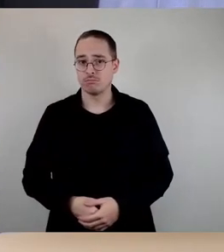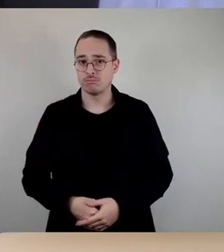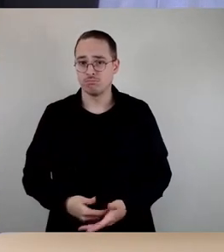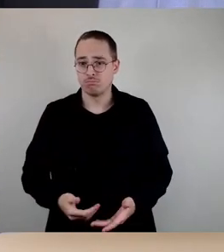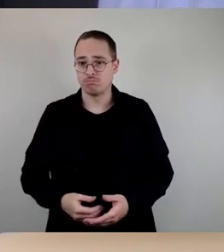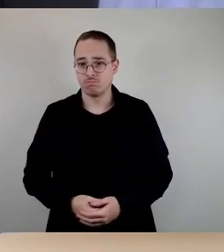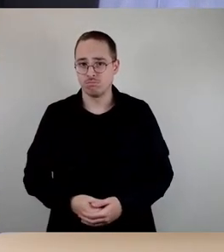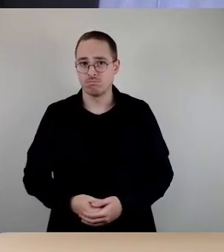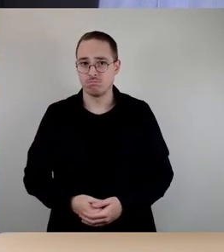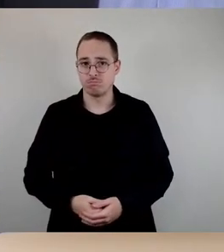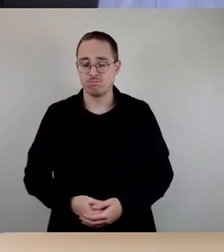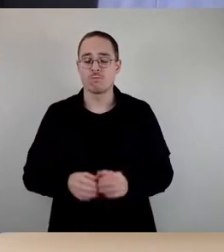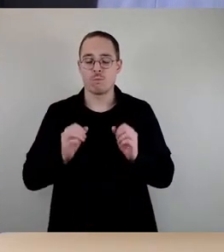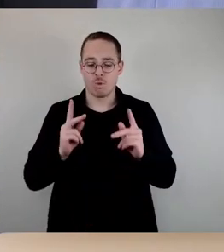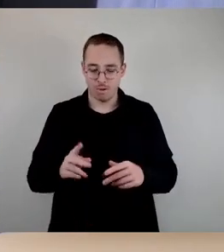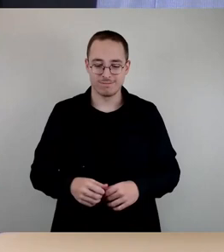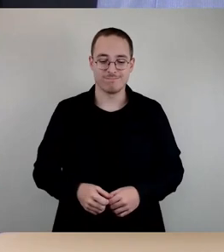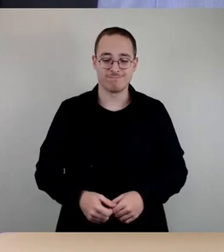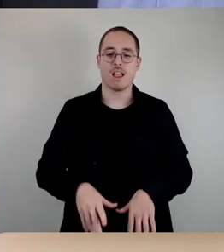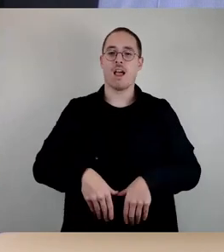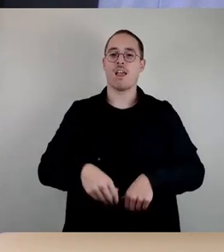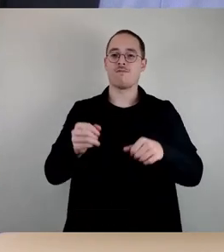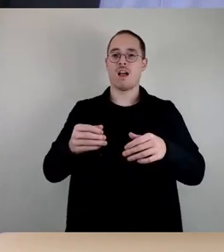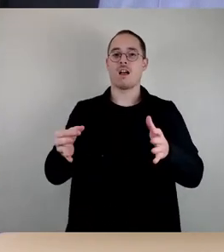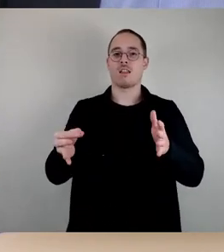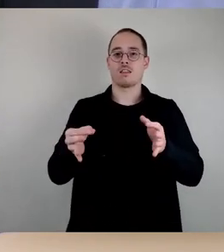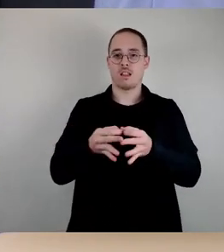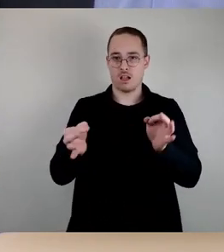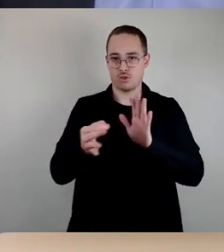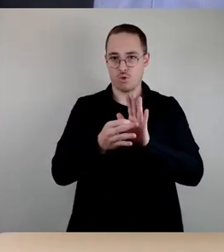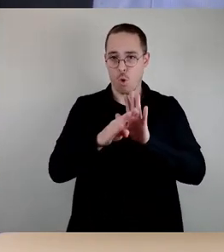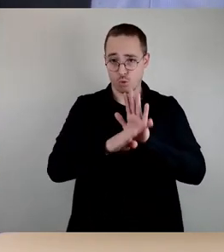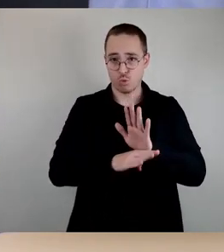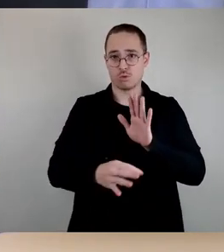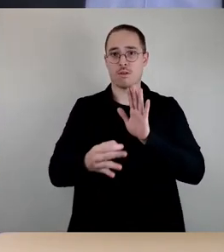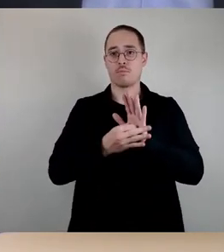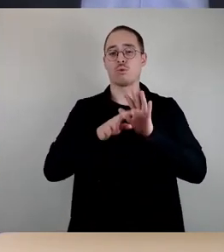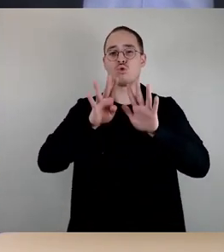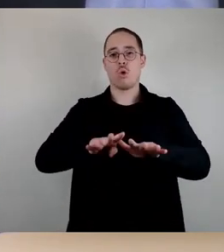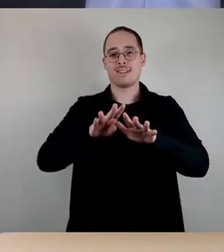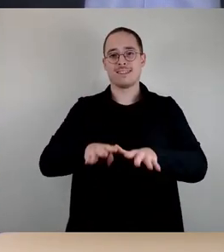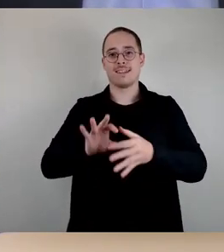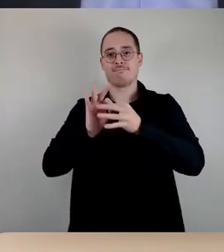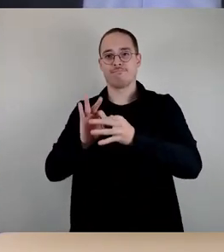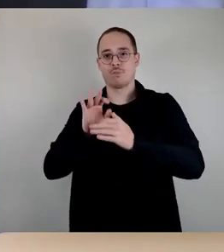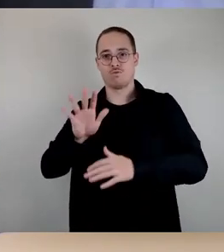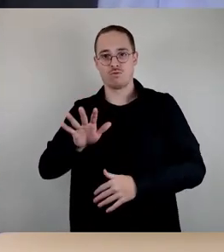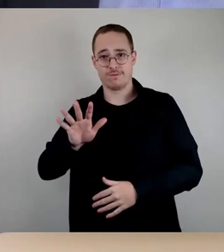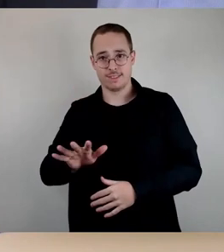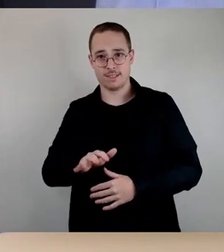In den Tagesordnungspunkt 19,15 und da